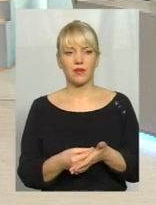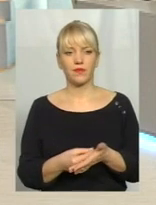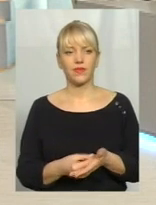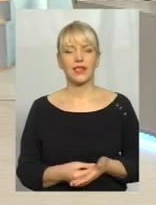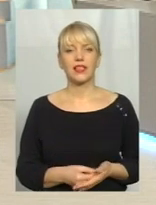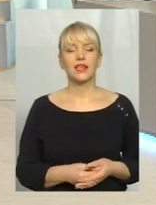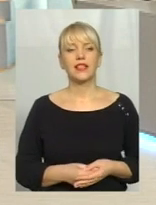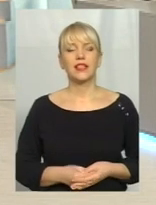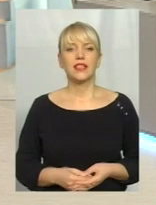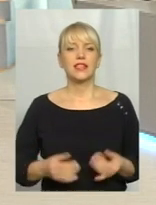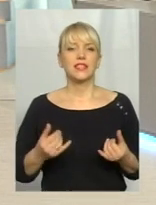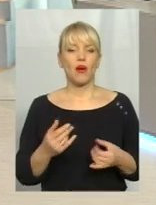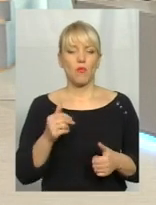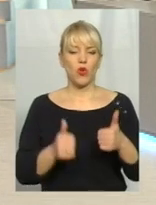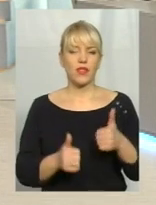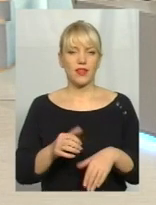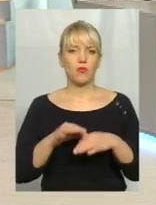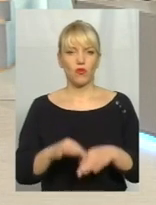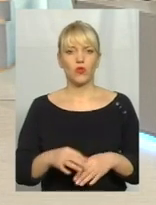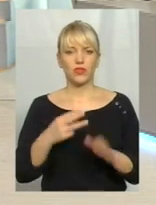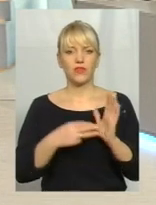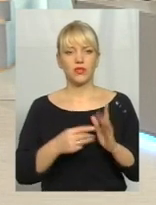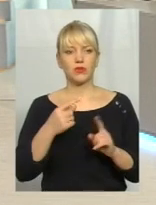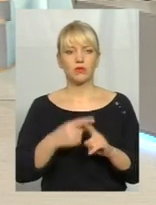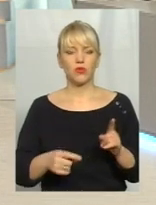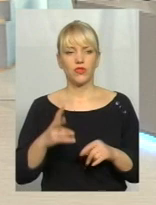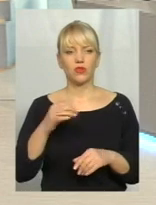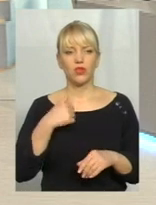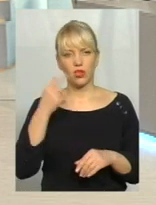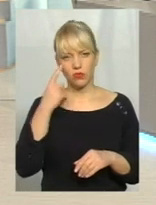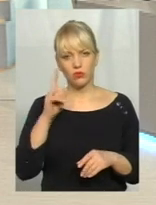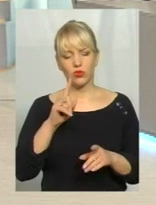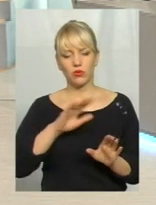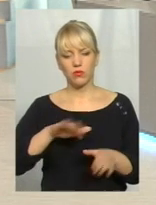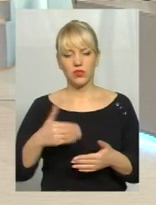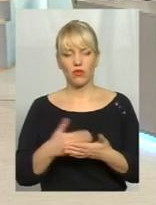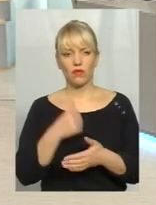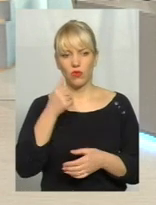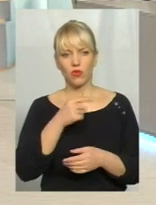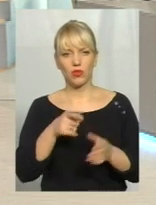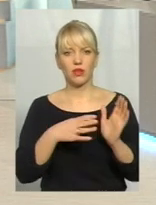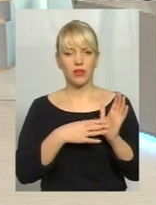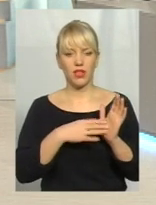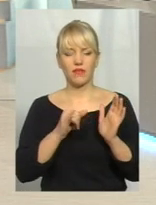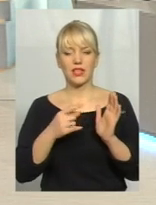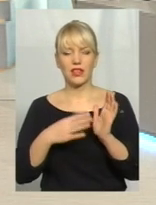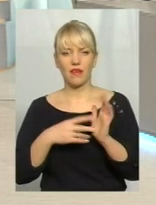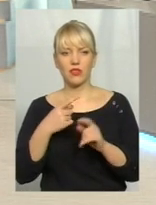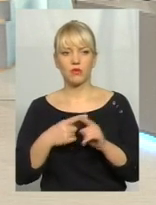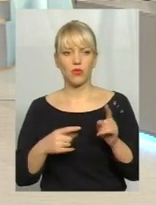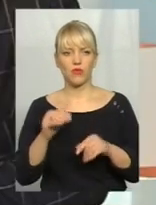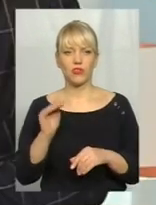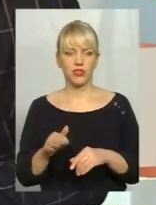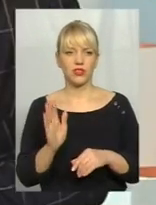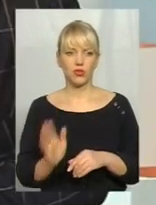от зараз по тендерах проходить 8,5, а я так думаю, що вже після Нового року там і 9, і 9,5 буде тисяч.